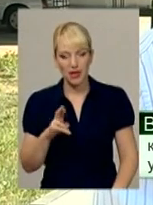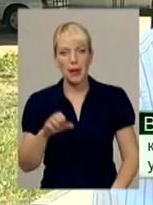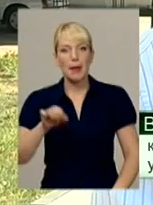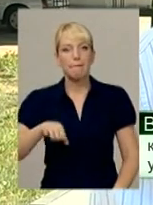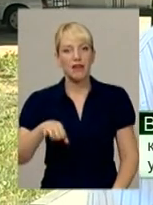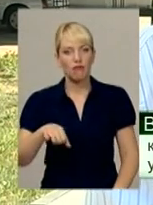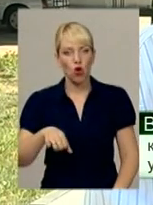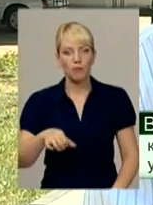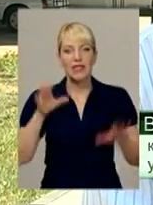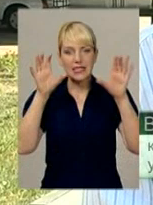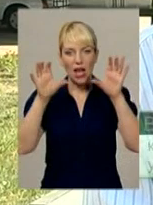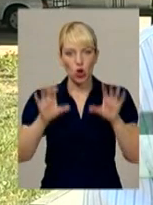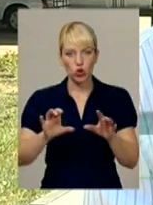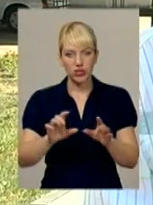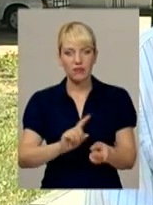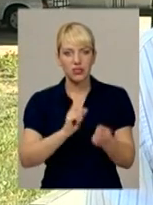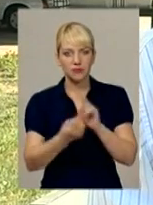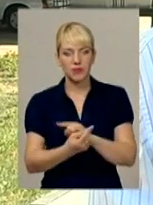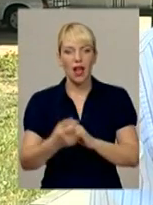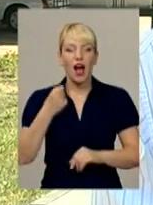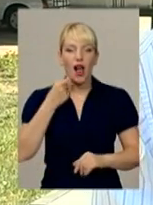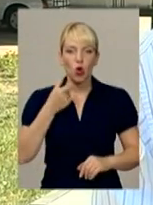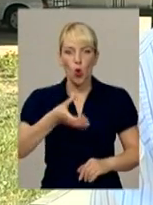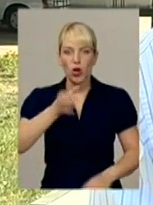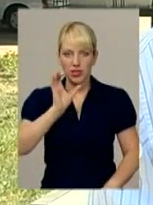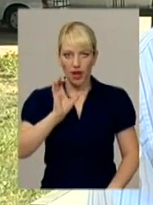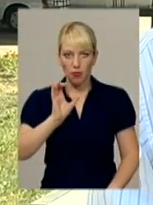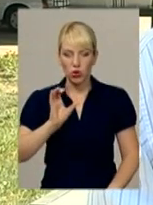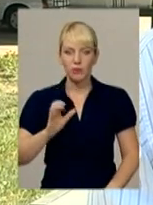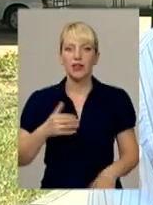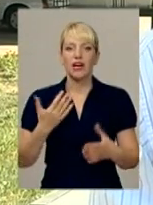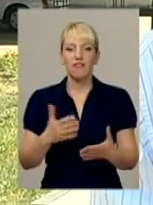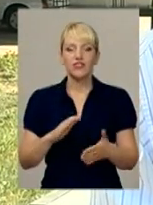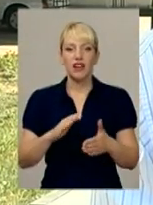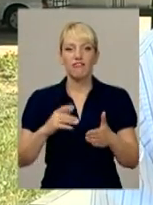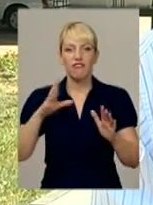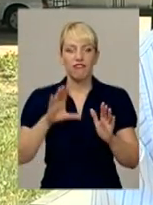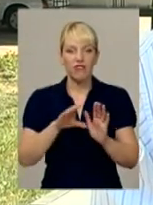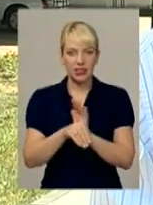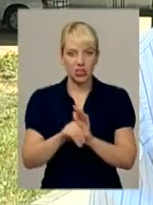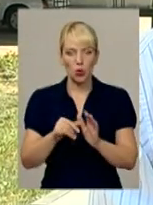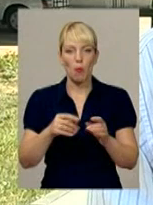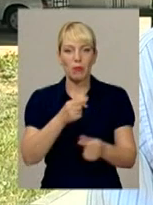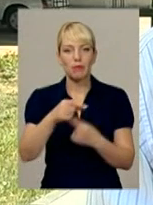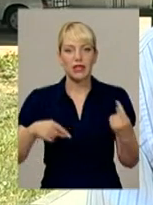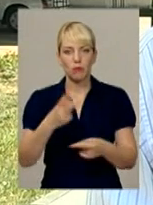законодавчо стало алкогольним напоєм, введено якраз підприємцями іншої групи